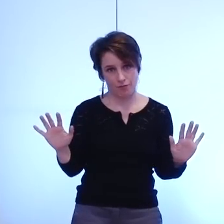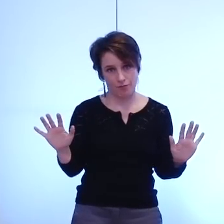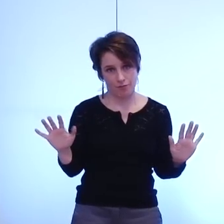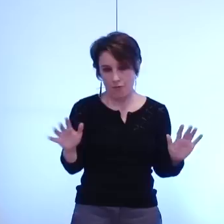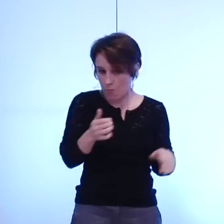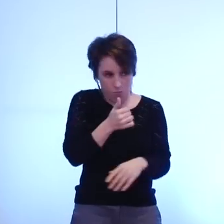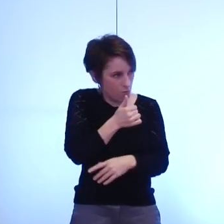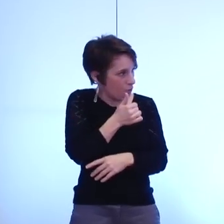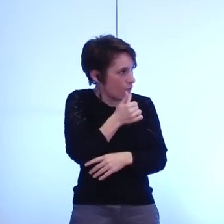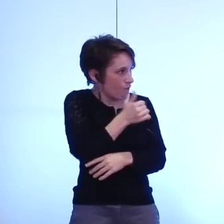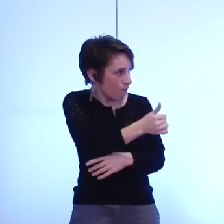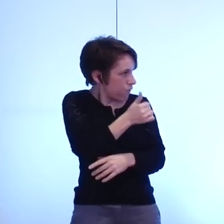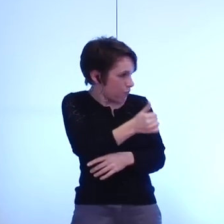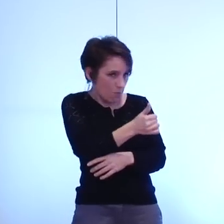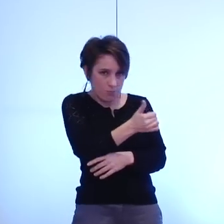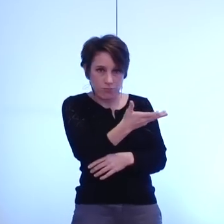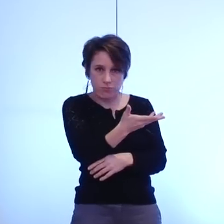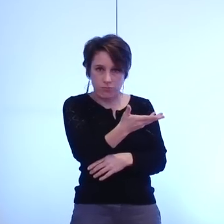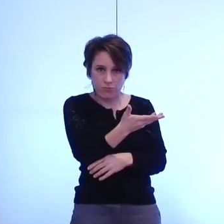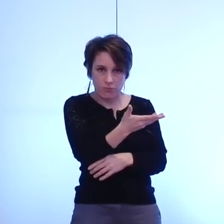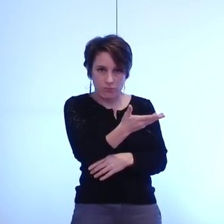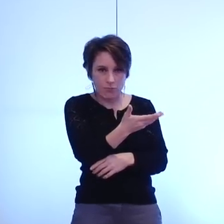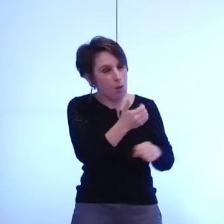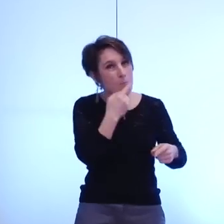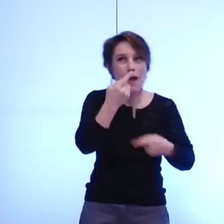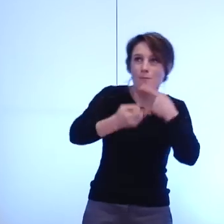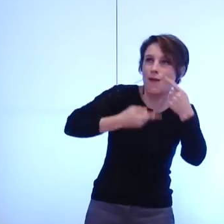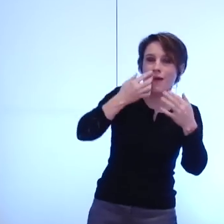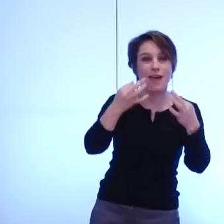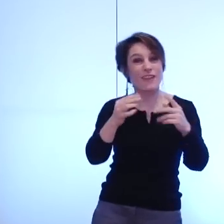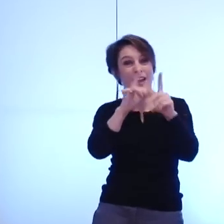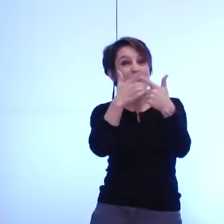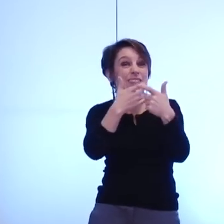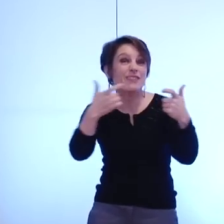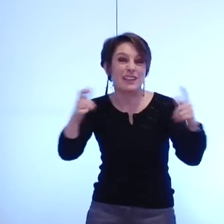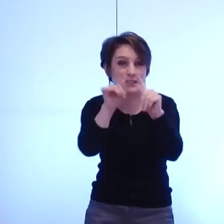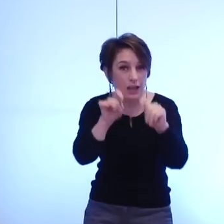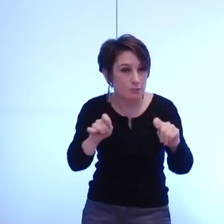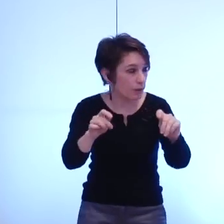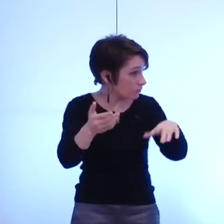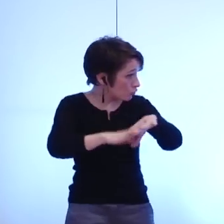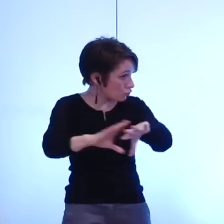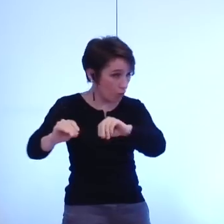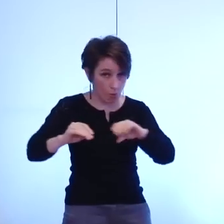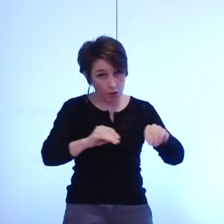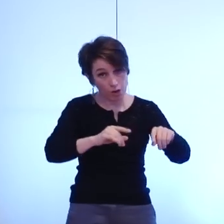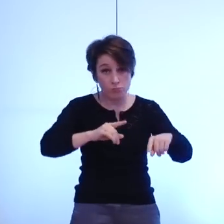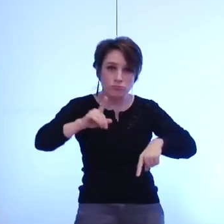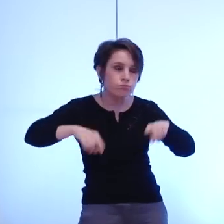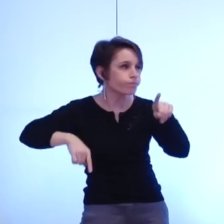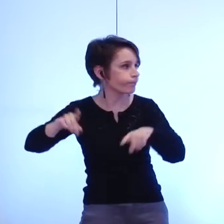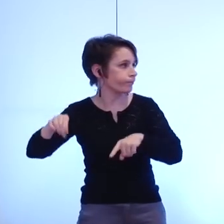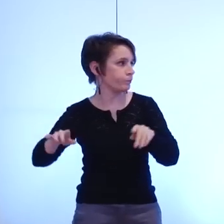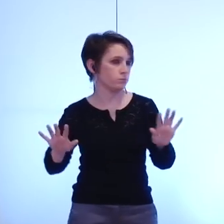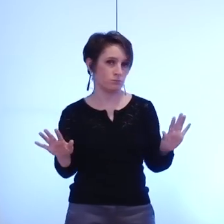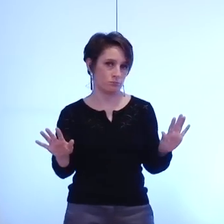de manière très variable mais le respect de cette diversité n'interdit pas